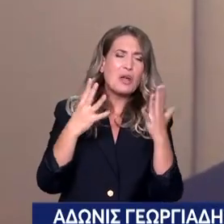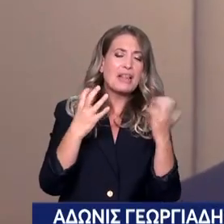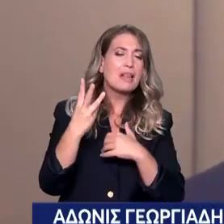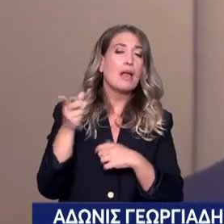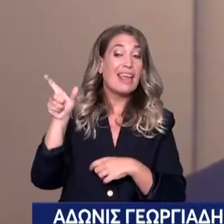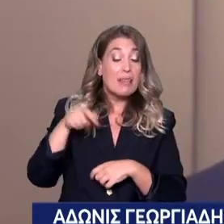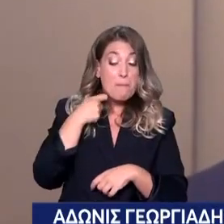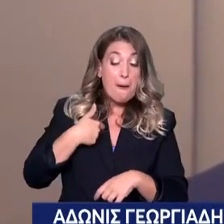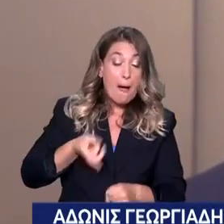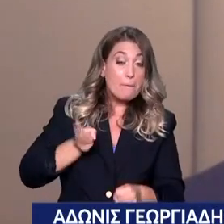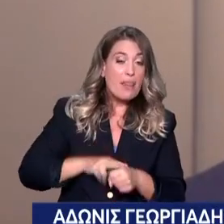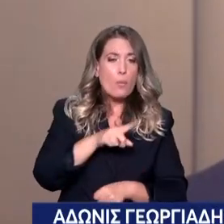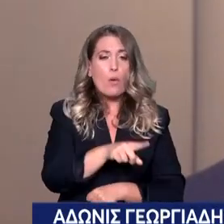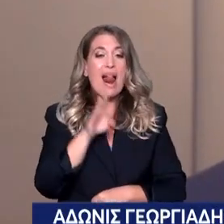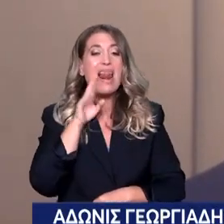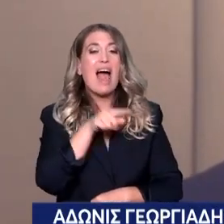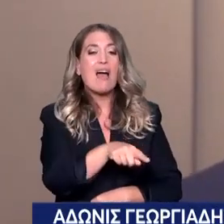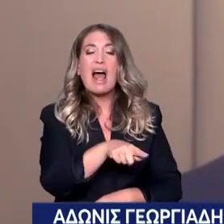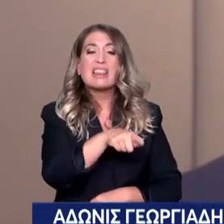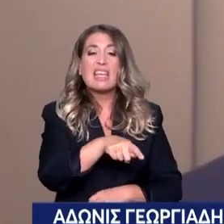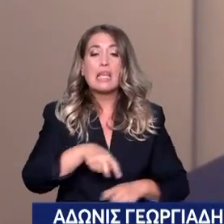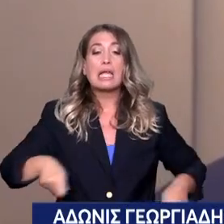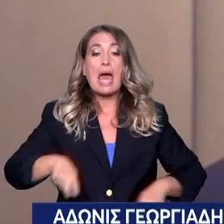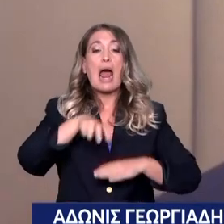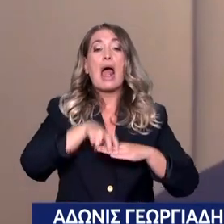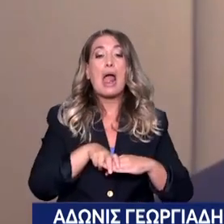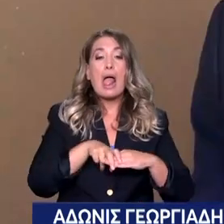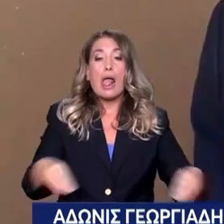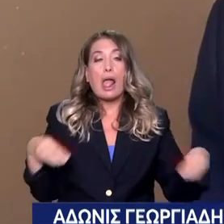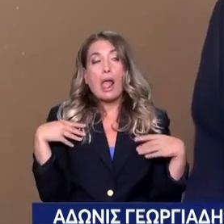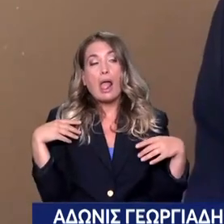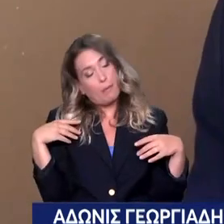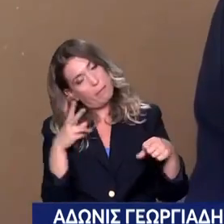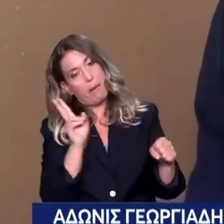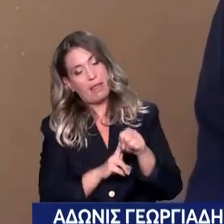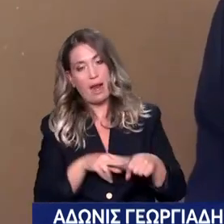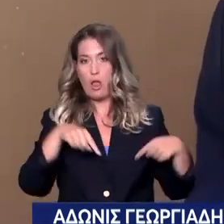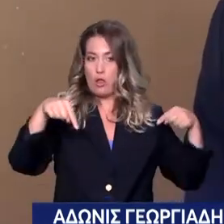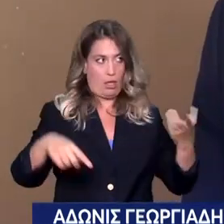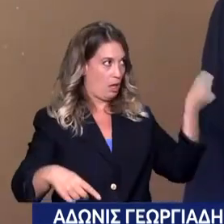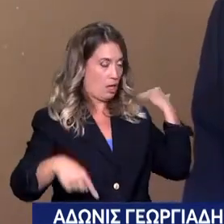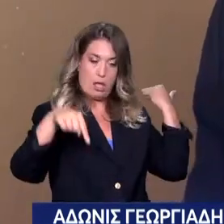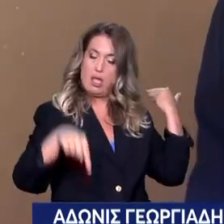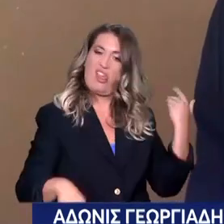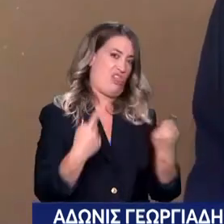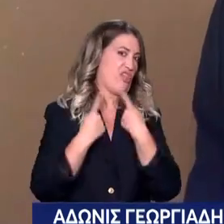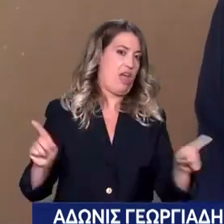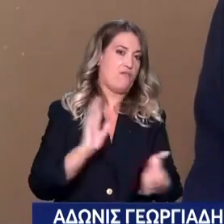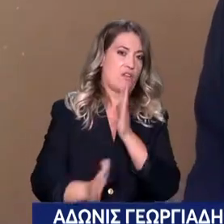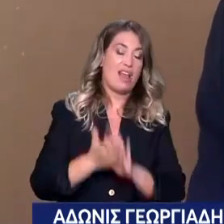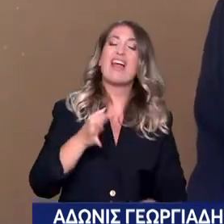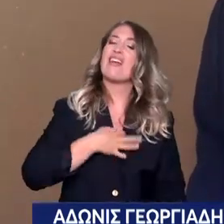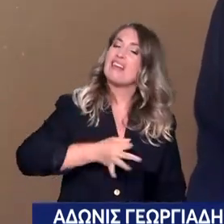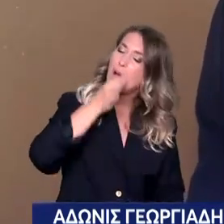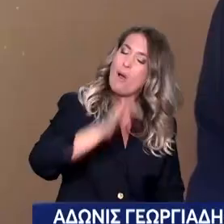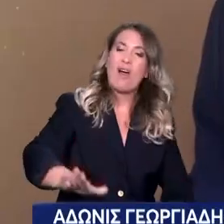νοσοκομείο και έκανε τη χημοθεραπείτης πάνω σε μια καρέκλα της έπαιναν εγώ κουβέρτα από το σπίτι πράγματι όταν καθόνω σε μια κουβέρτα από το σπίτι το